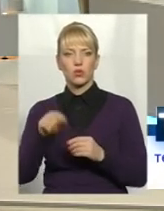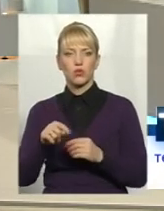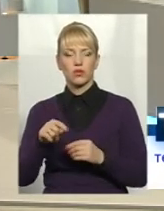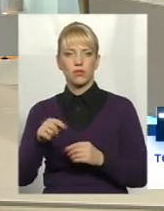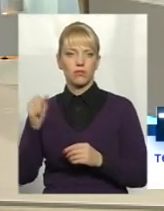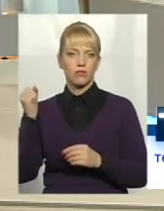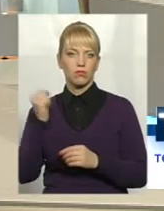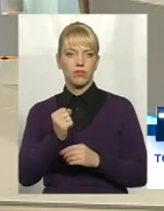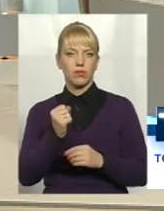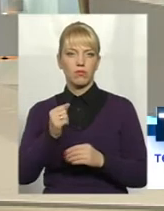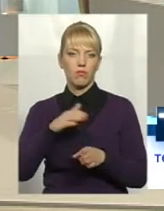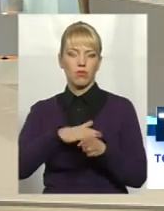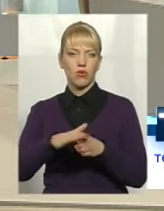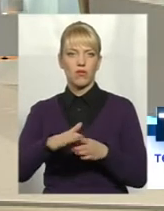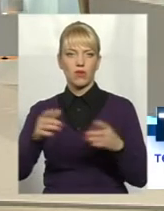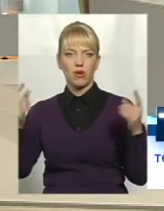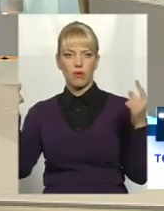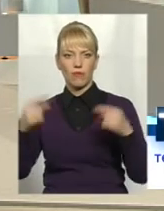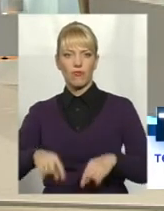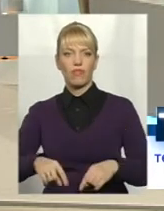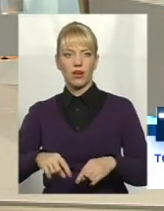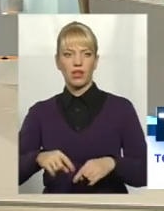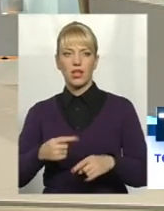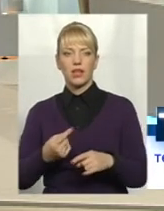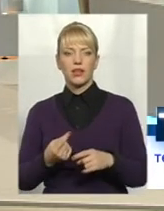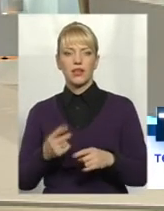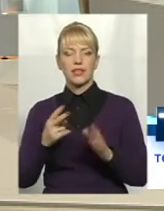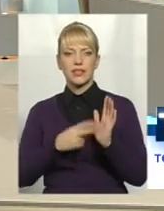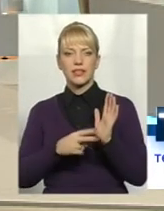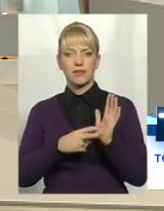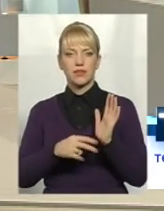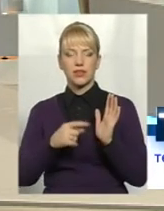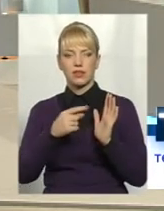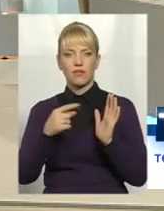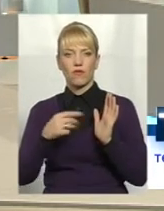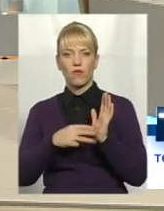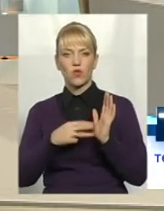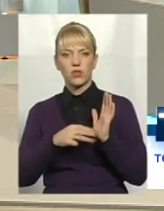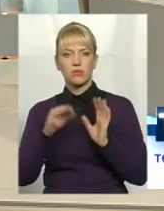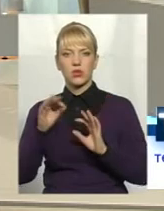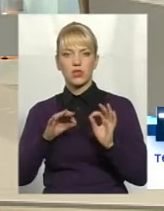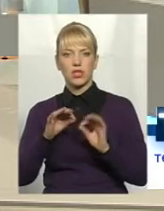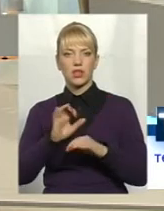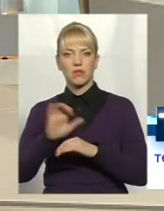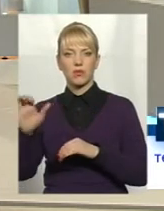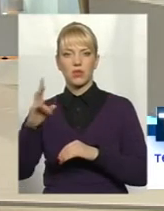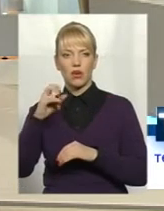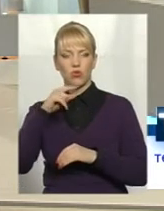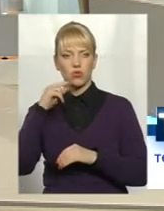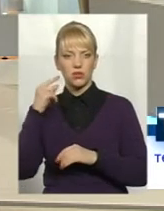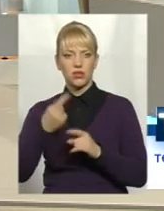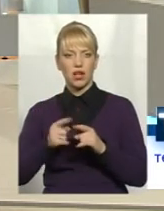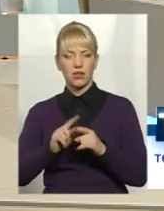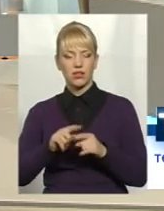– повний обвал. Повний. Це не то, що це 70-80% відсотків йде туда продукція. А це ж люди,